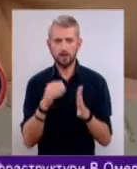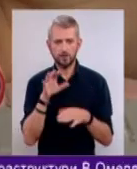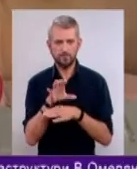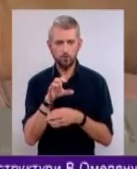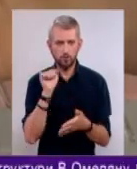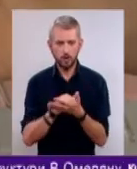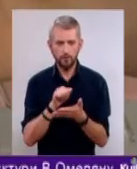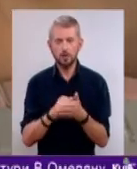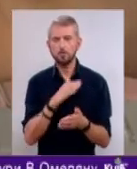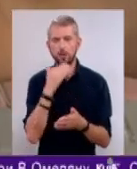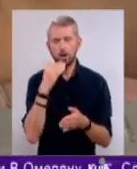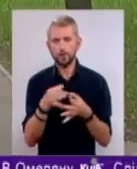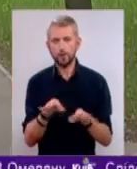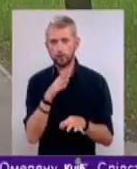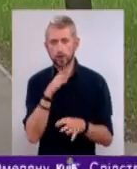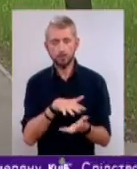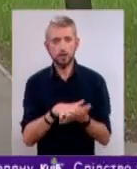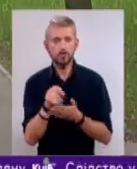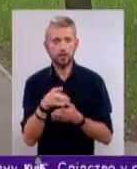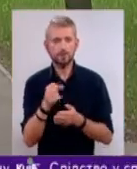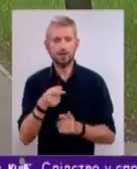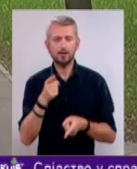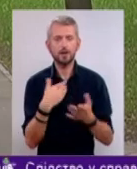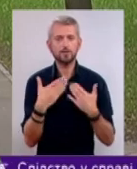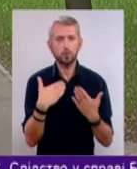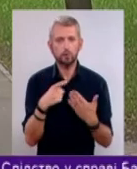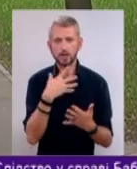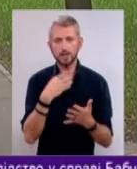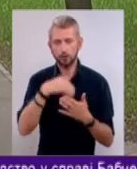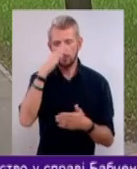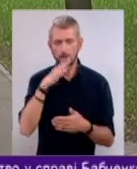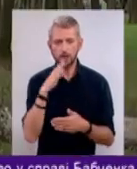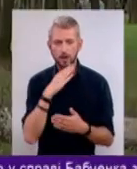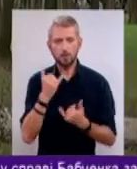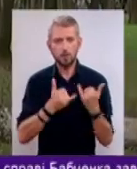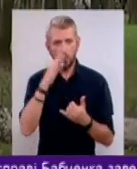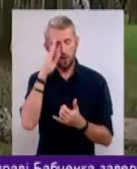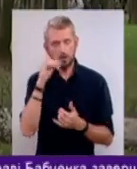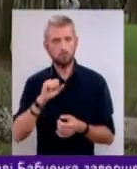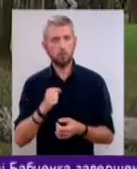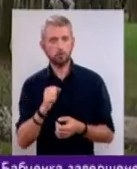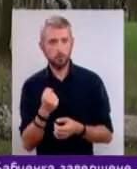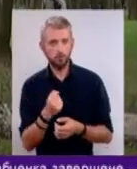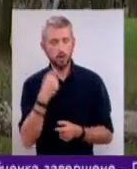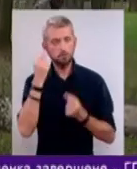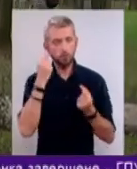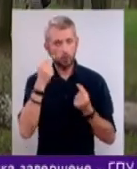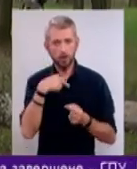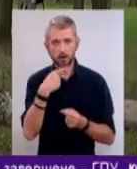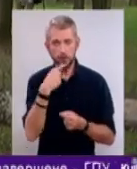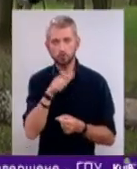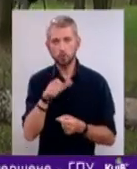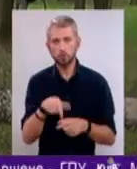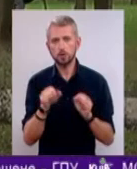багато вільного часу. Витрачає його на реальне спілкування зі своїми батьками, коханим і подругами. Психологи кажуть, люди